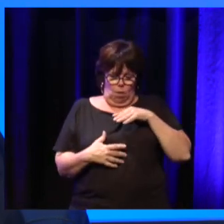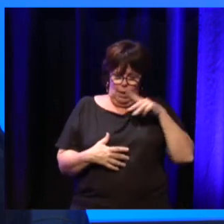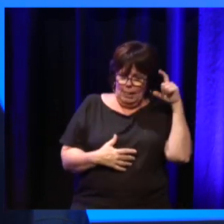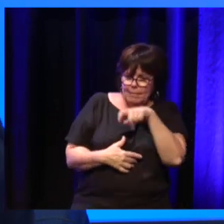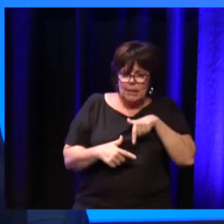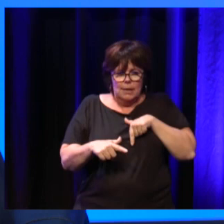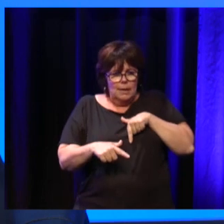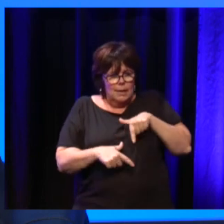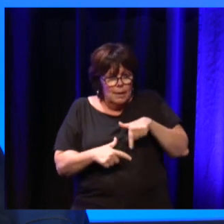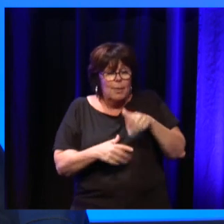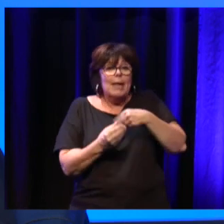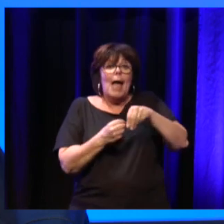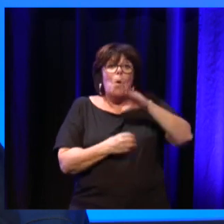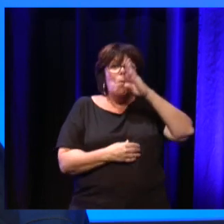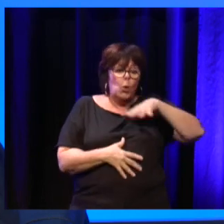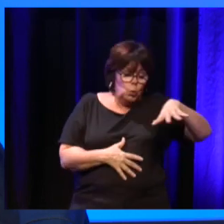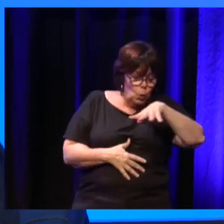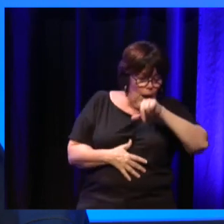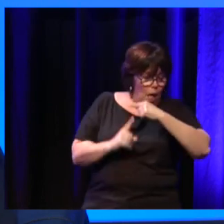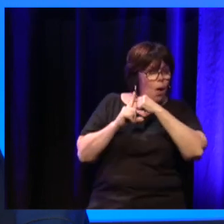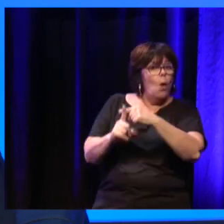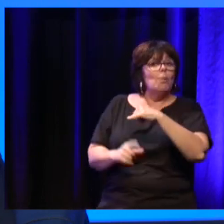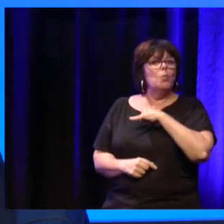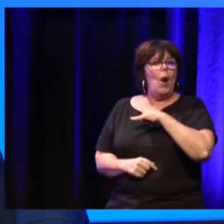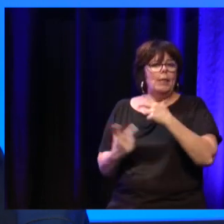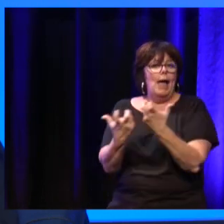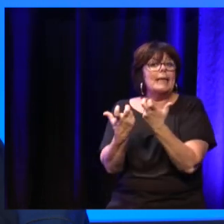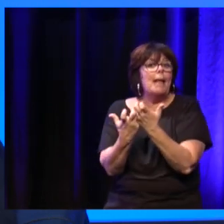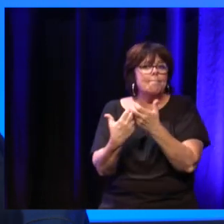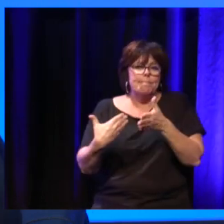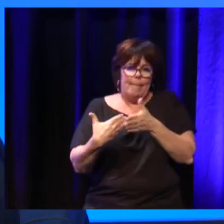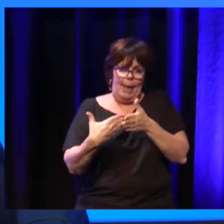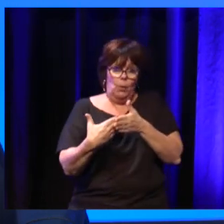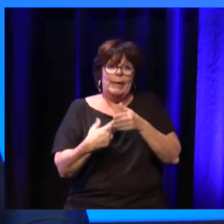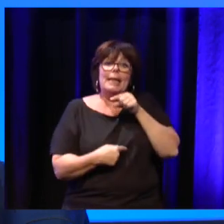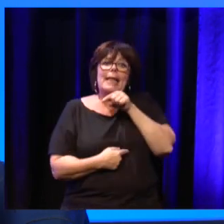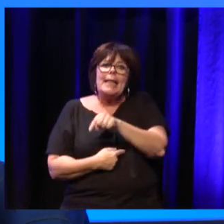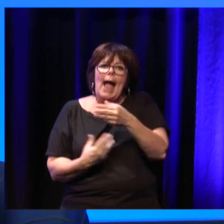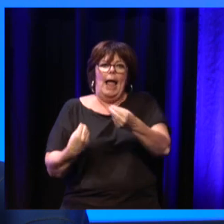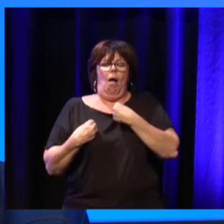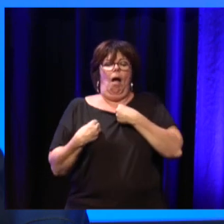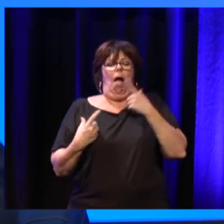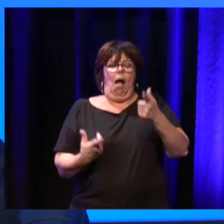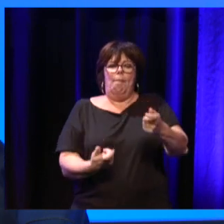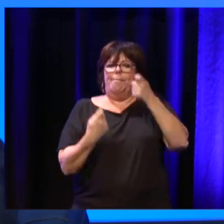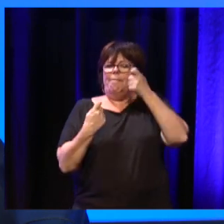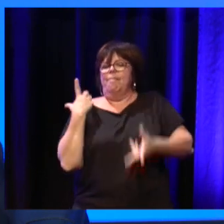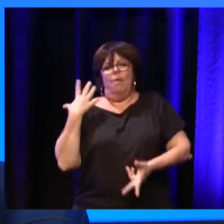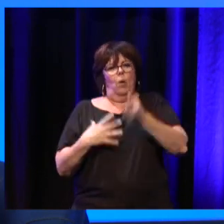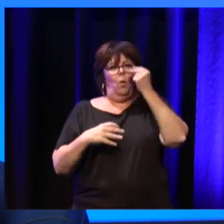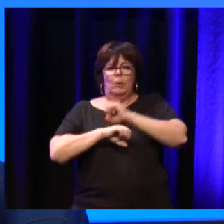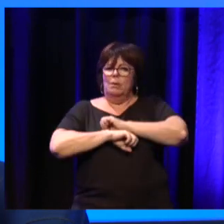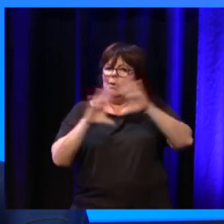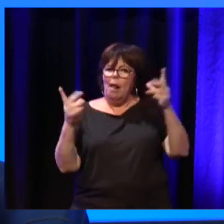au-delà des attentes et du recensement du public qui était présent dans ces forums citoyens. Je pense que ça nous a permis aussi de dévier parfois des sujets